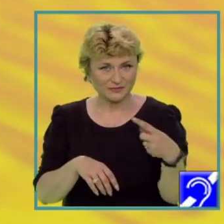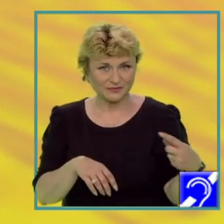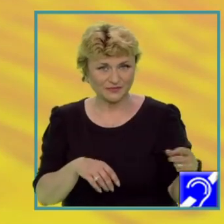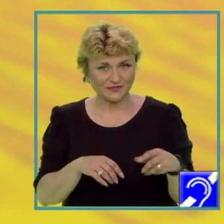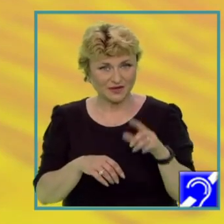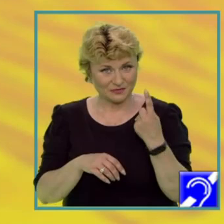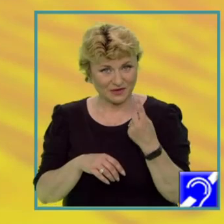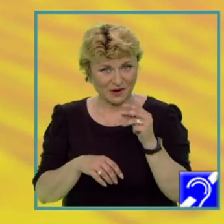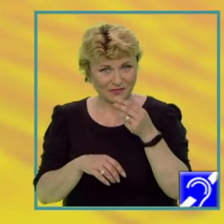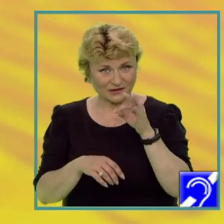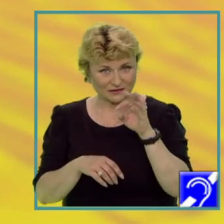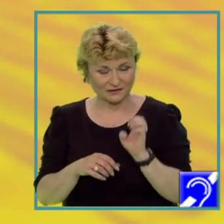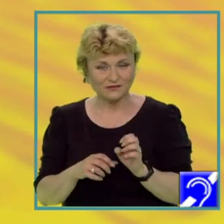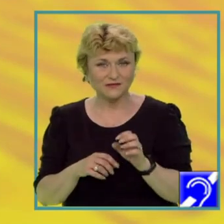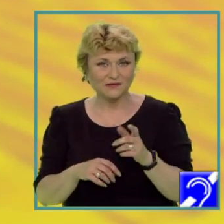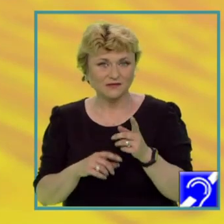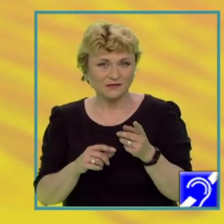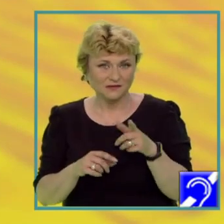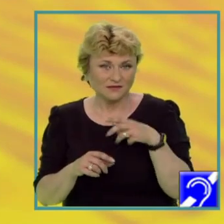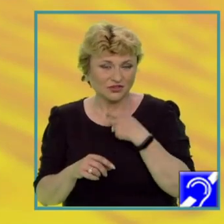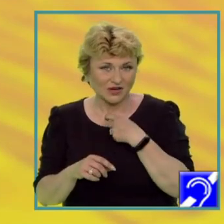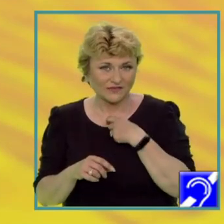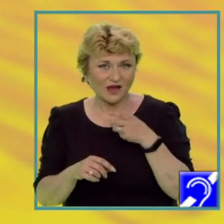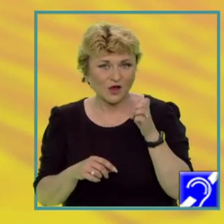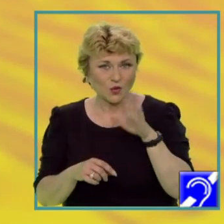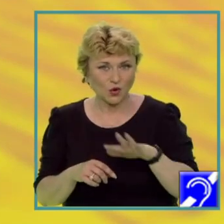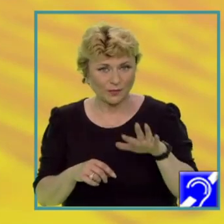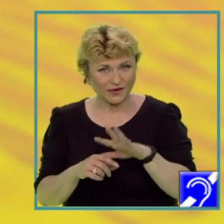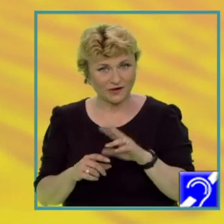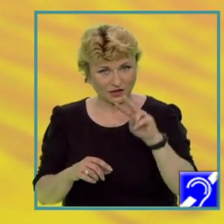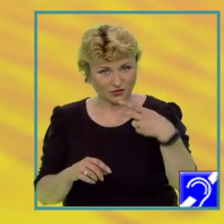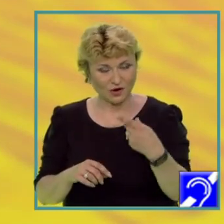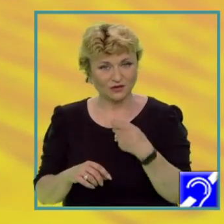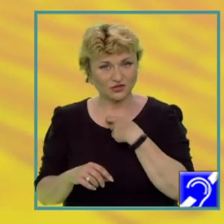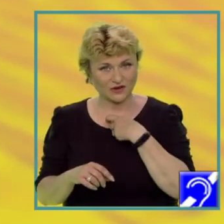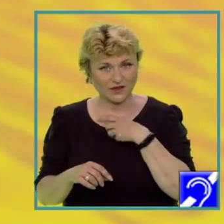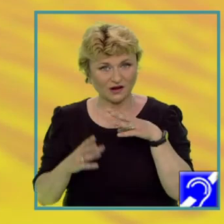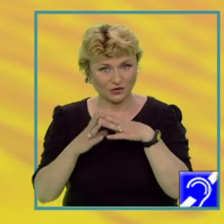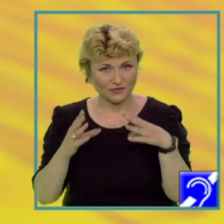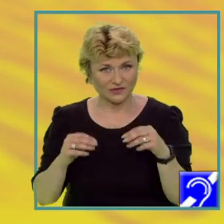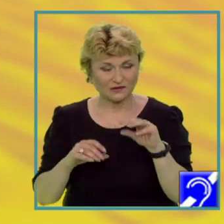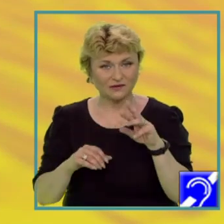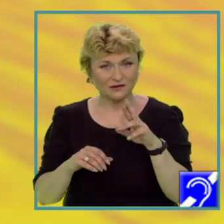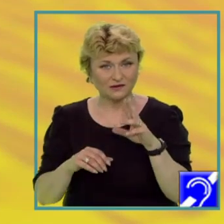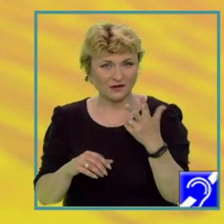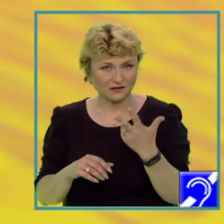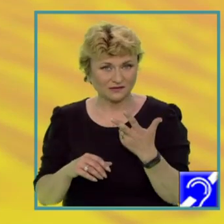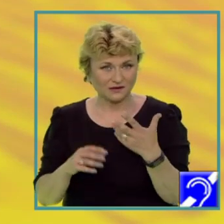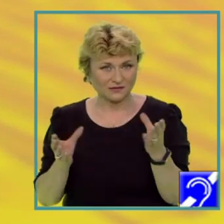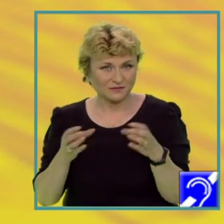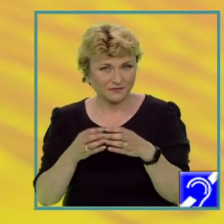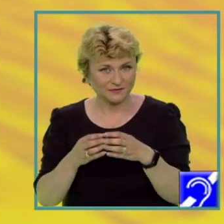axată pe geografia Europei, a doua parte, geografia României, iar a treia parte, cuprinde